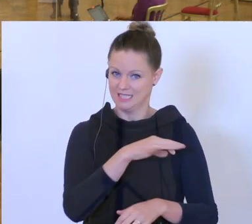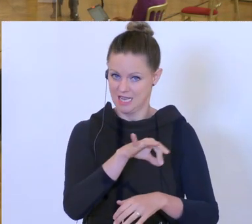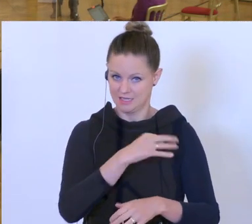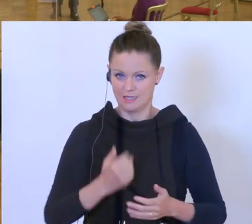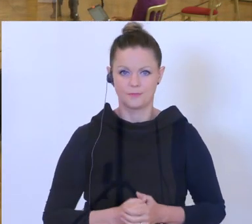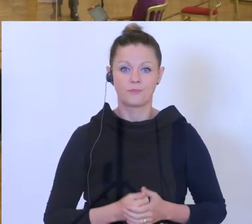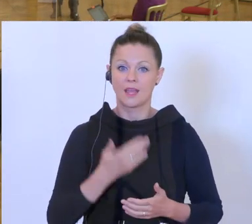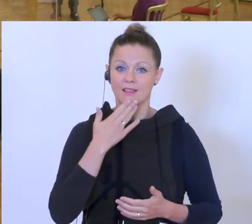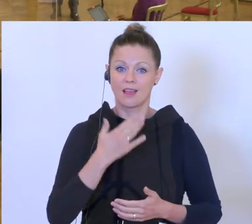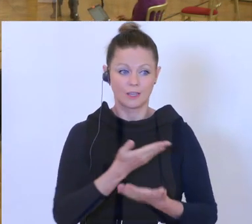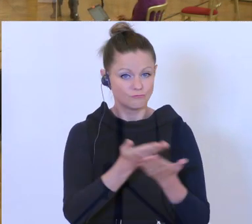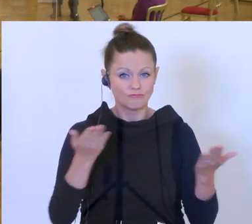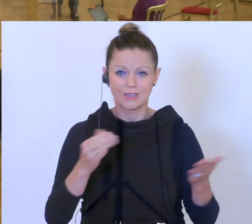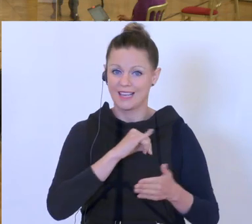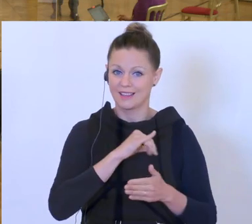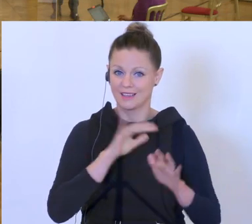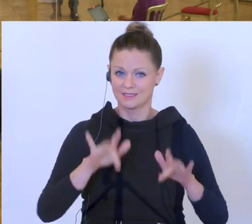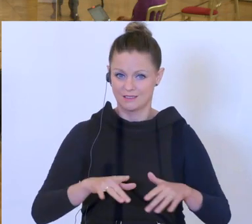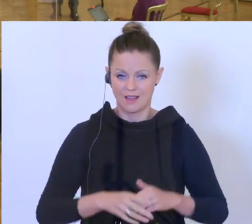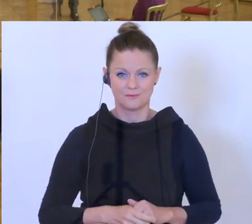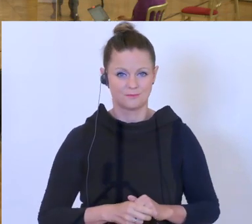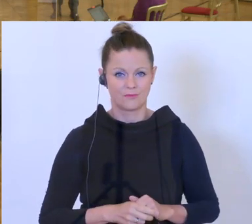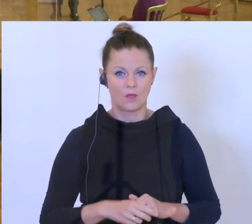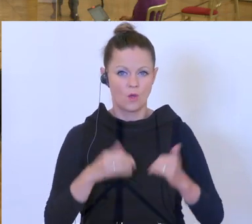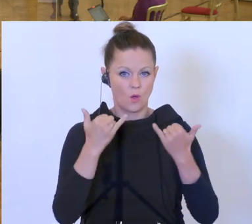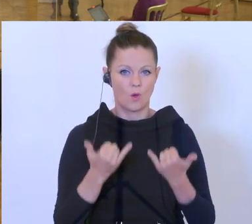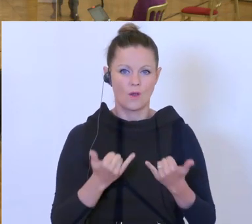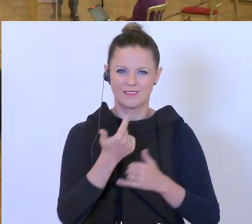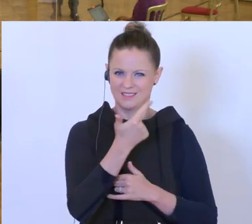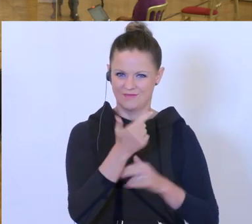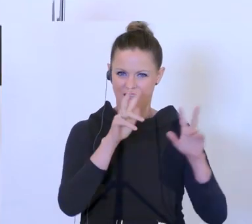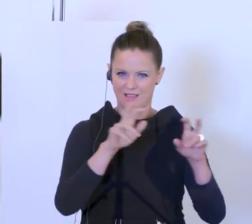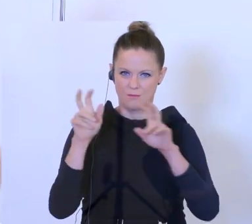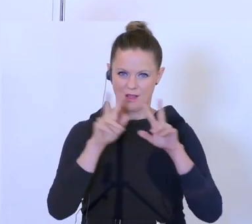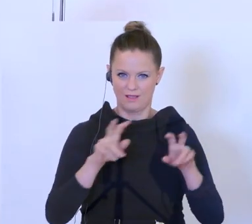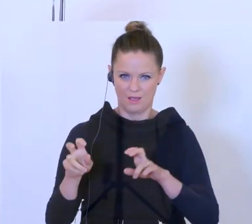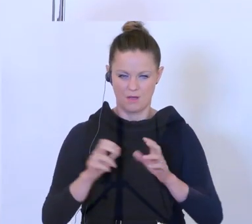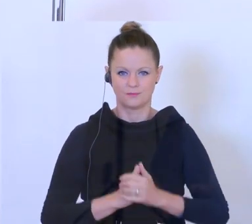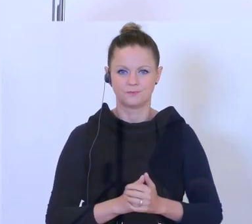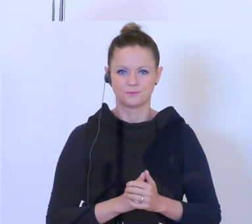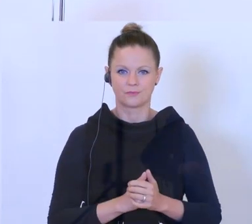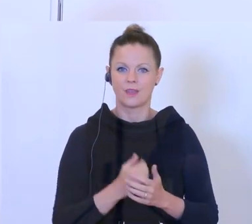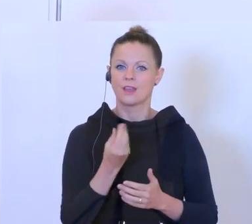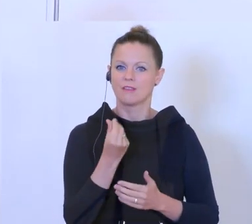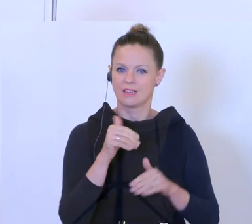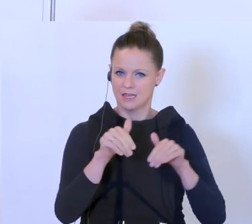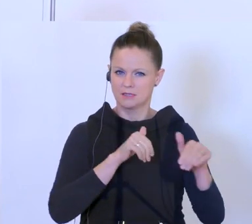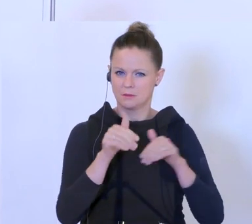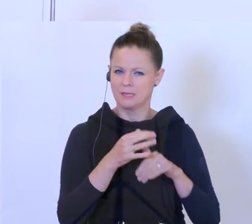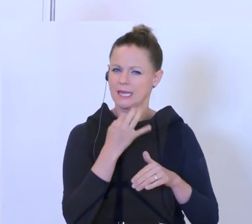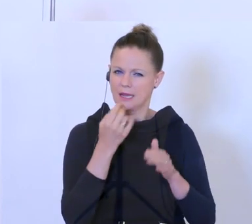Ihr Interesse. Es geht heute um zwei Themen. Der Finanzminister wird ausführlich